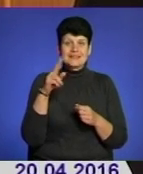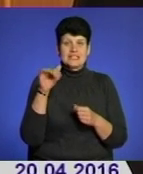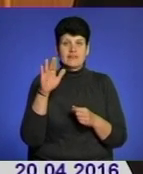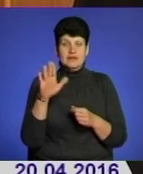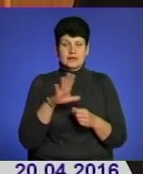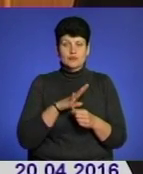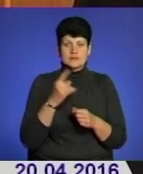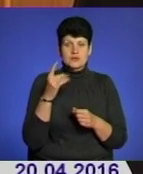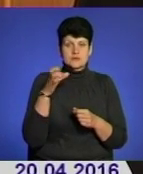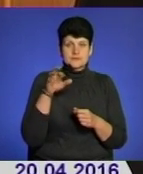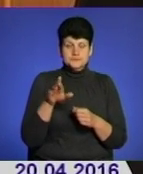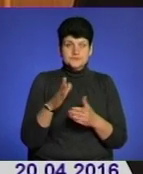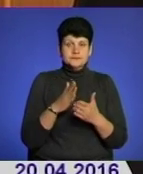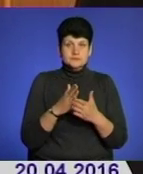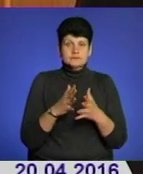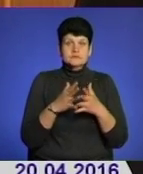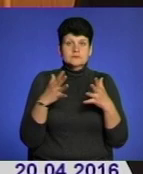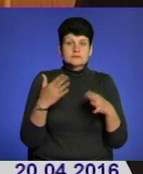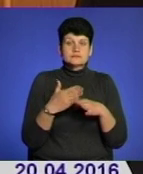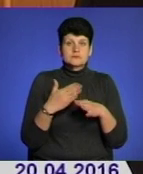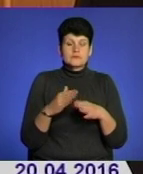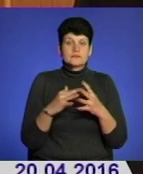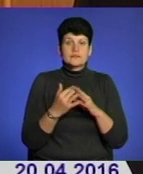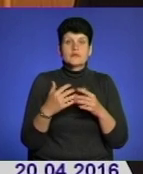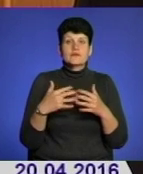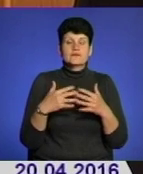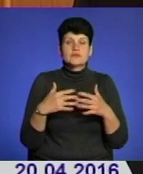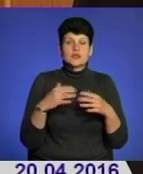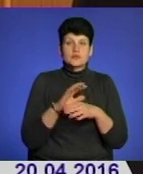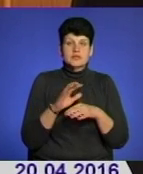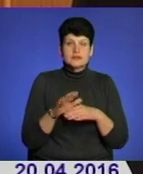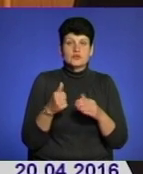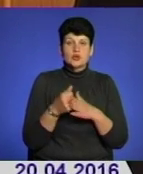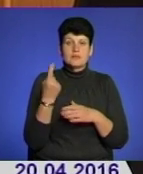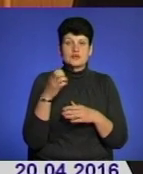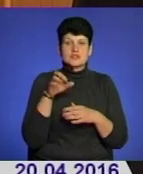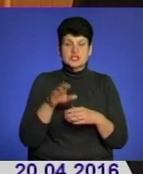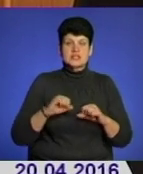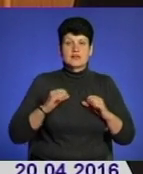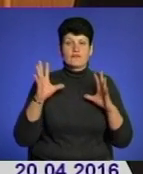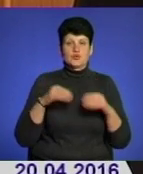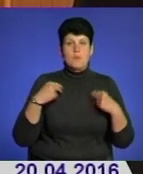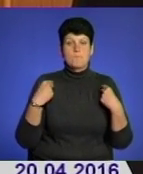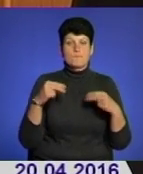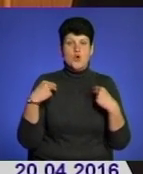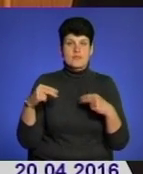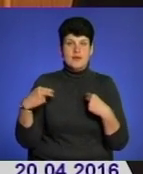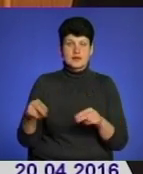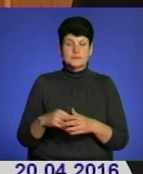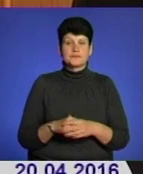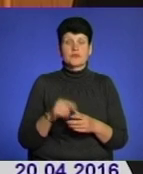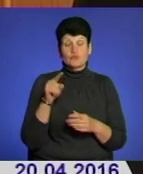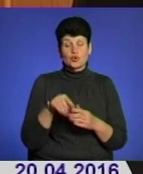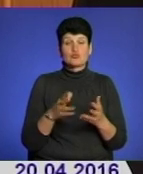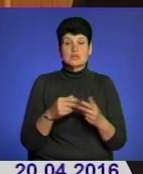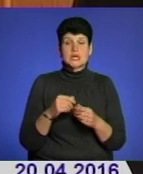січня, запроваджене у рівням, значна частина аграрії до 1 січня старалися все продати, всю свою продукцію, в тому числі і